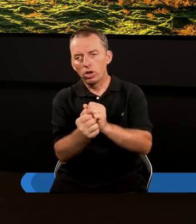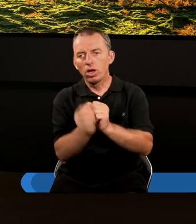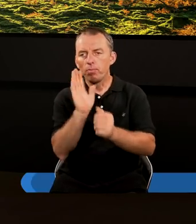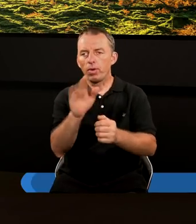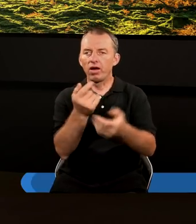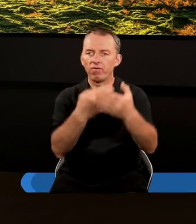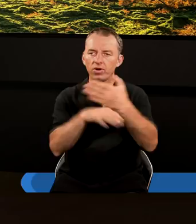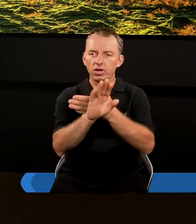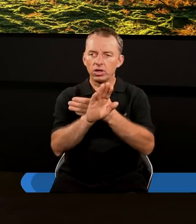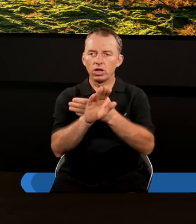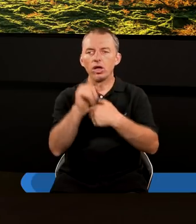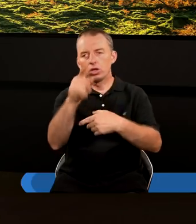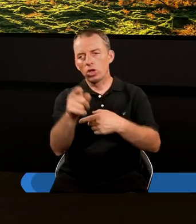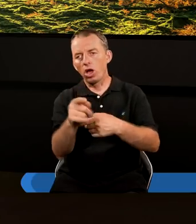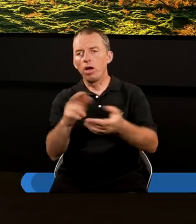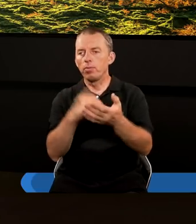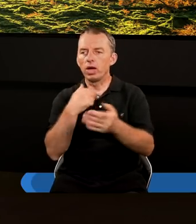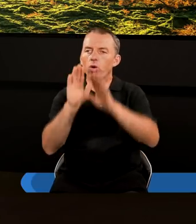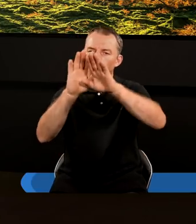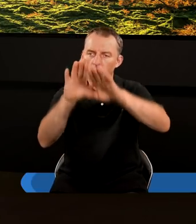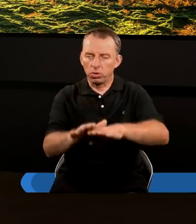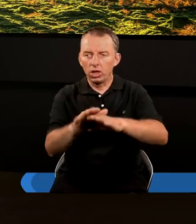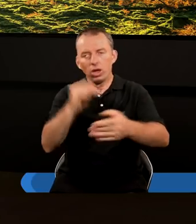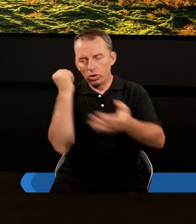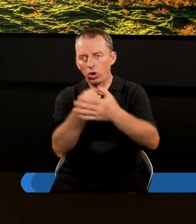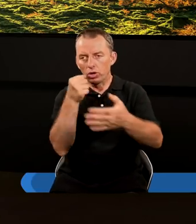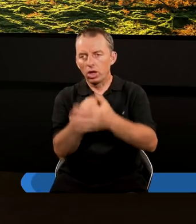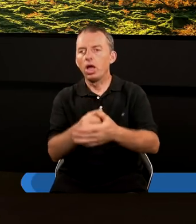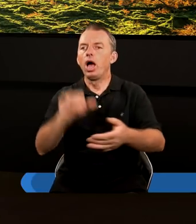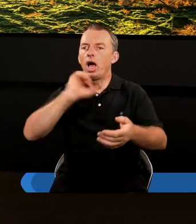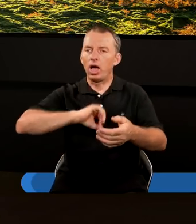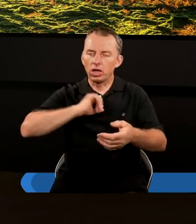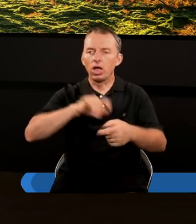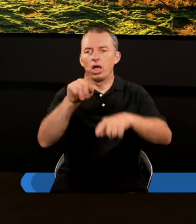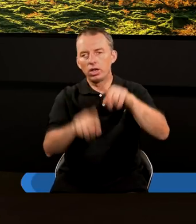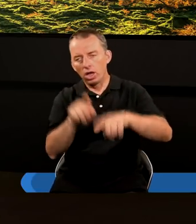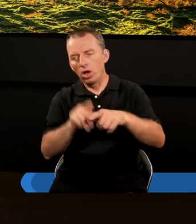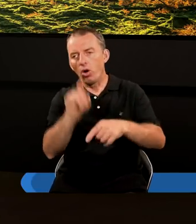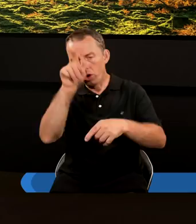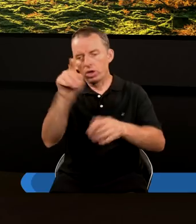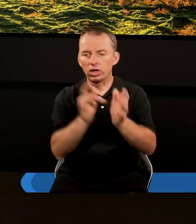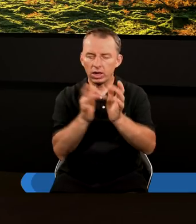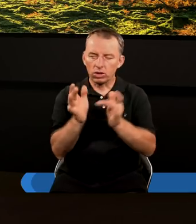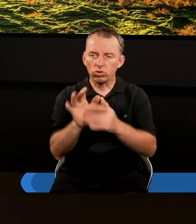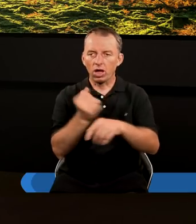wyjścia, albo to my na niego upadniemy i rozstrzaskamy naszą egoistyczną naturę o niego,